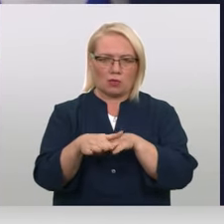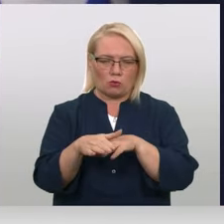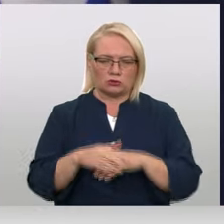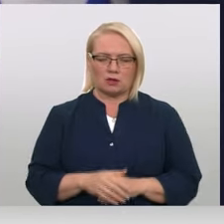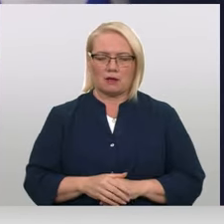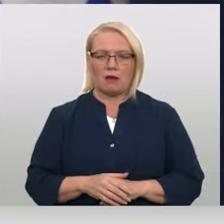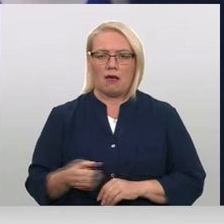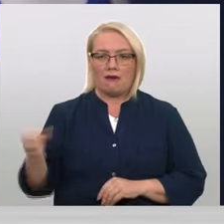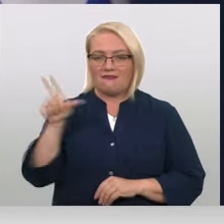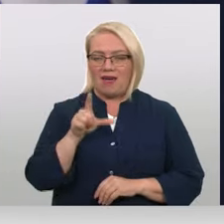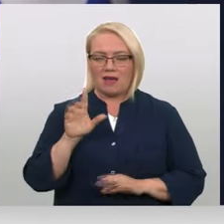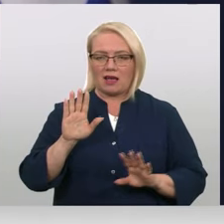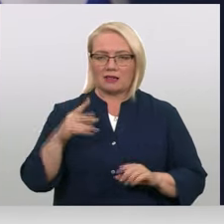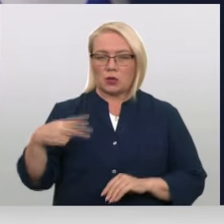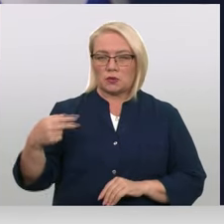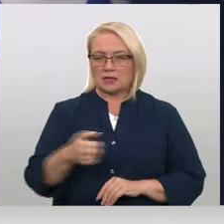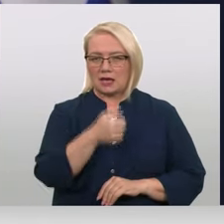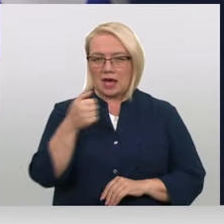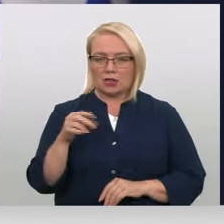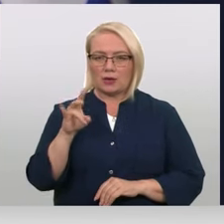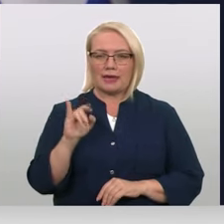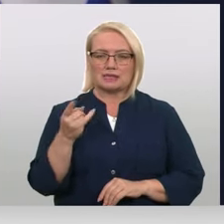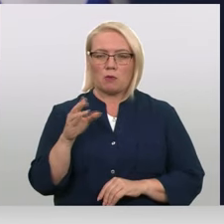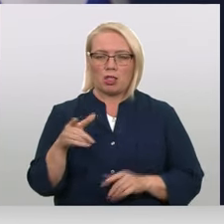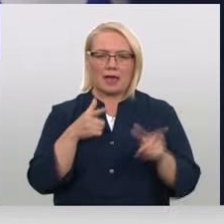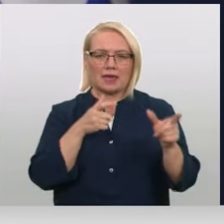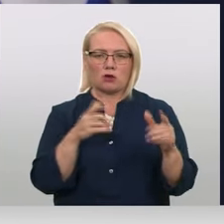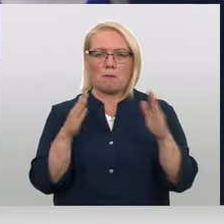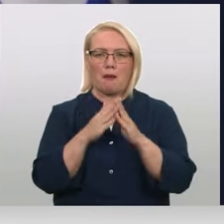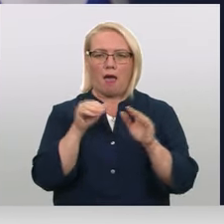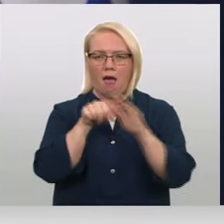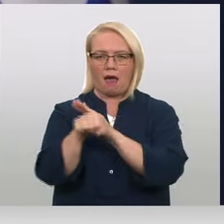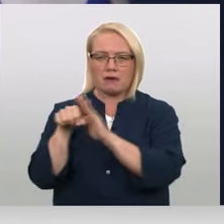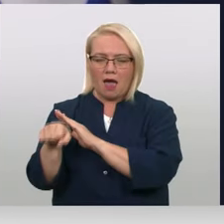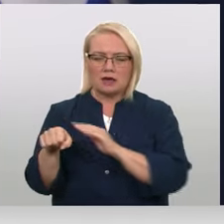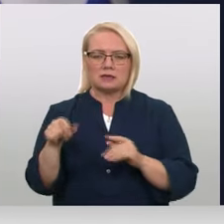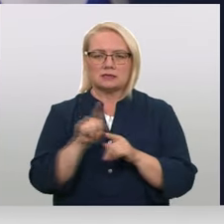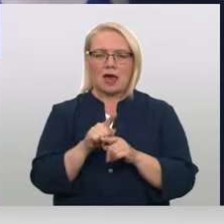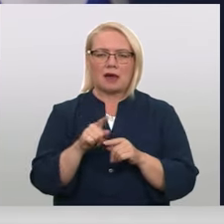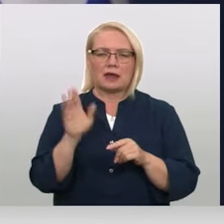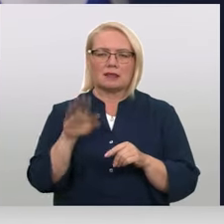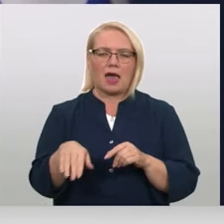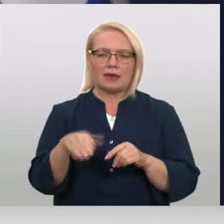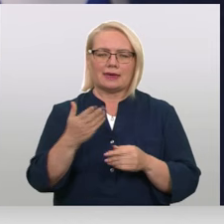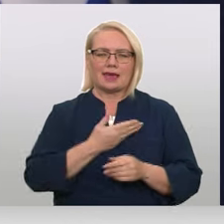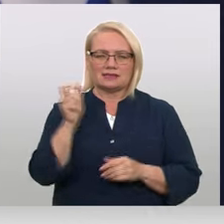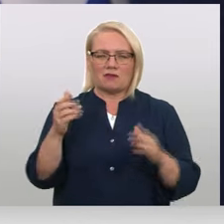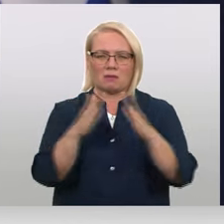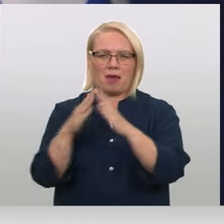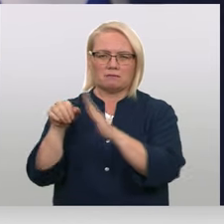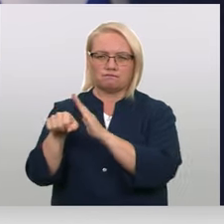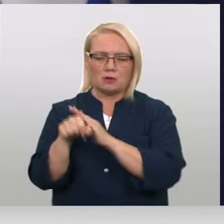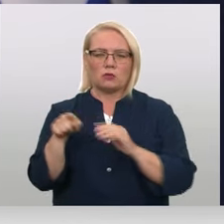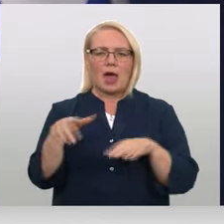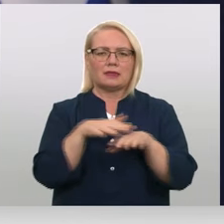Vairāk nekā 20 gadus Hezbūlā ir izvietojis savus ieročus mājās, militarizējot civilo infrastruktūru. Tādējāda terorista